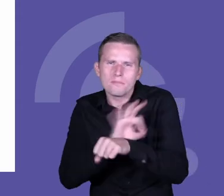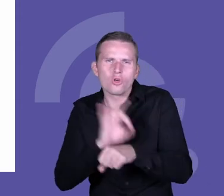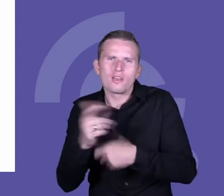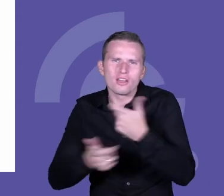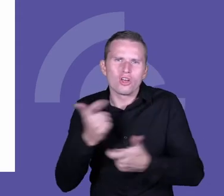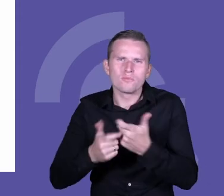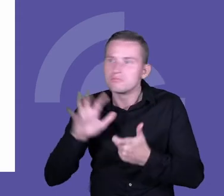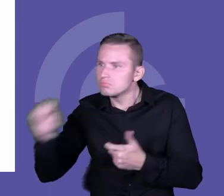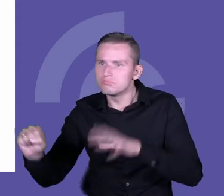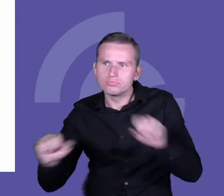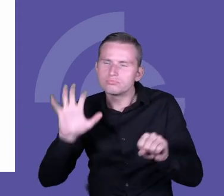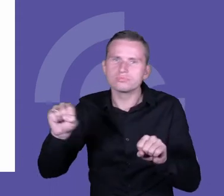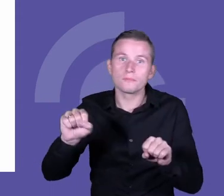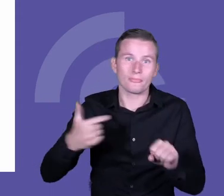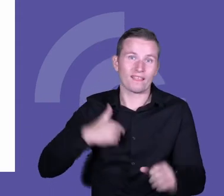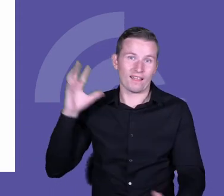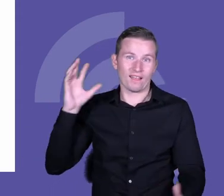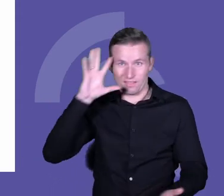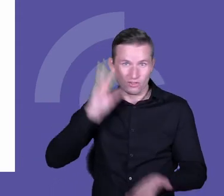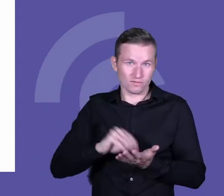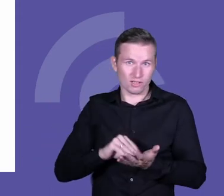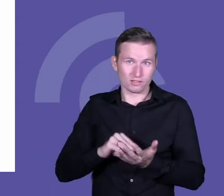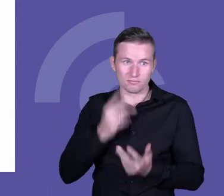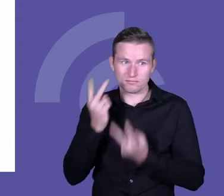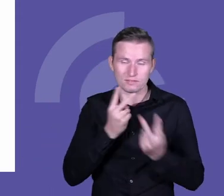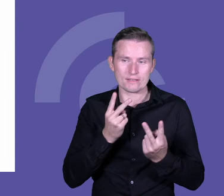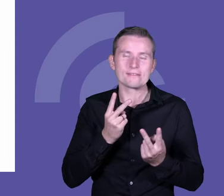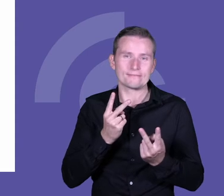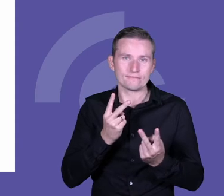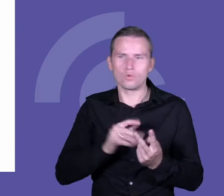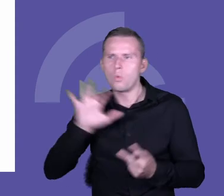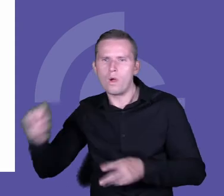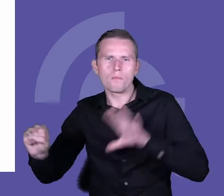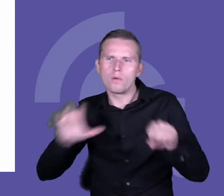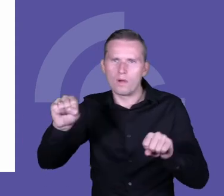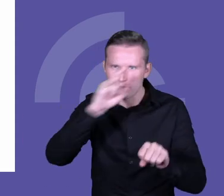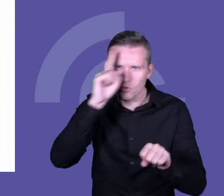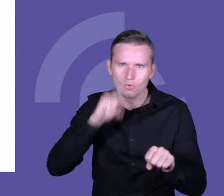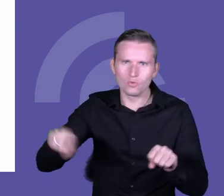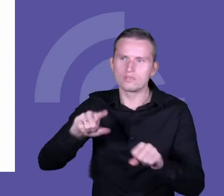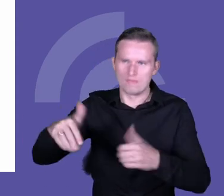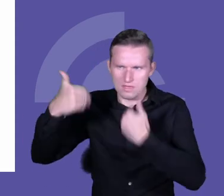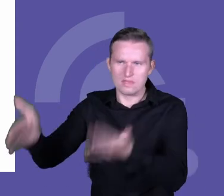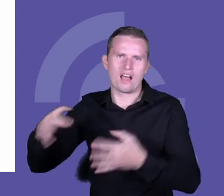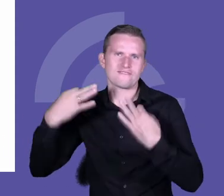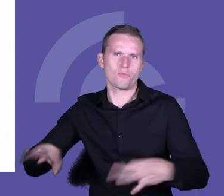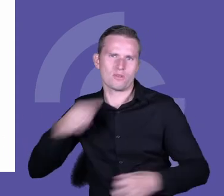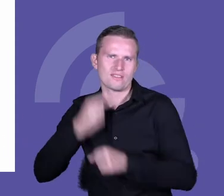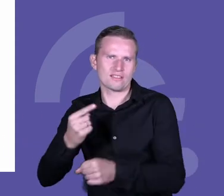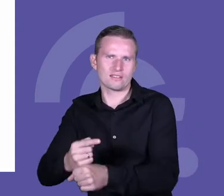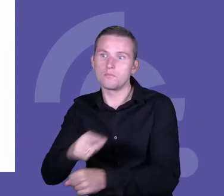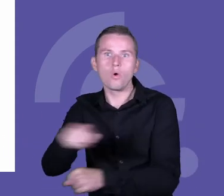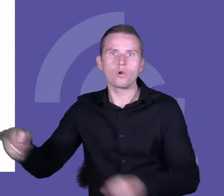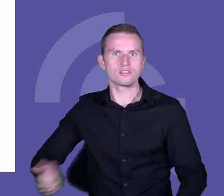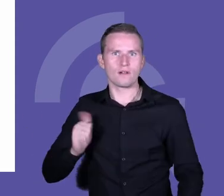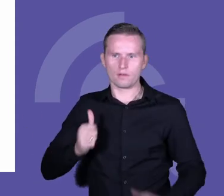ważne. Moje doświadczenie pokazuje, że wyłapanie tych ludzi i oddanie przestrzeni powoduje, że wzmacniamy ich kompetencje, że oni mają